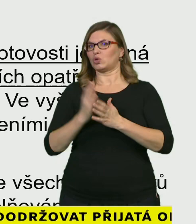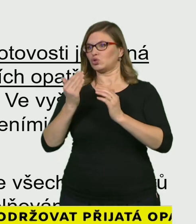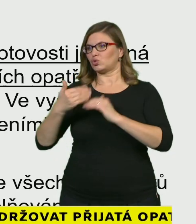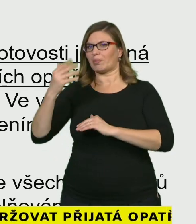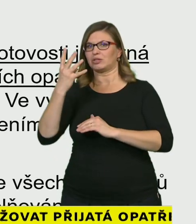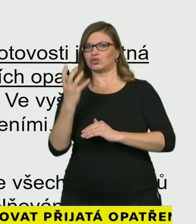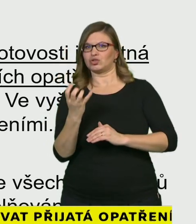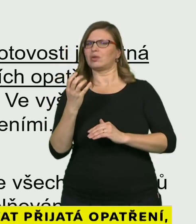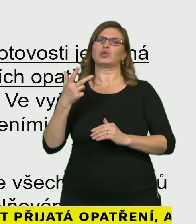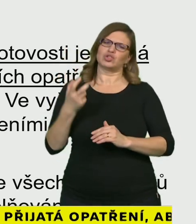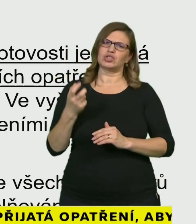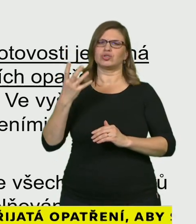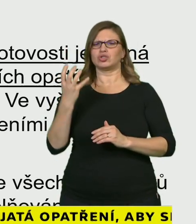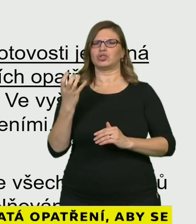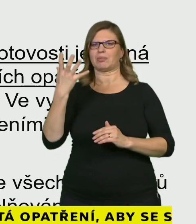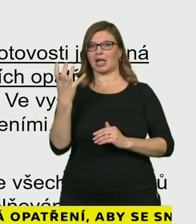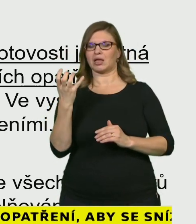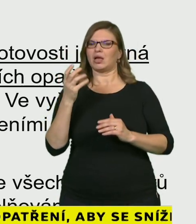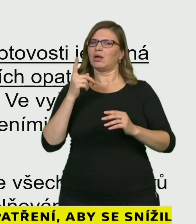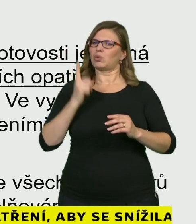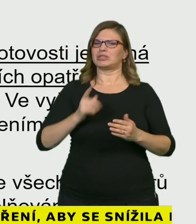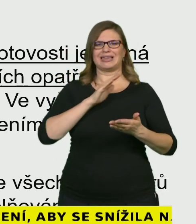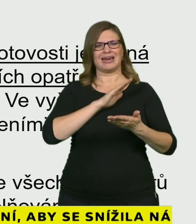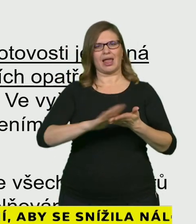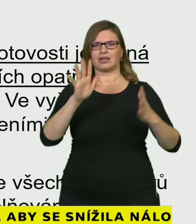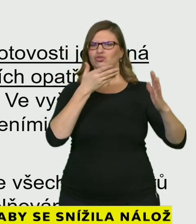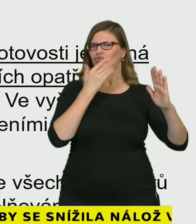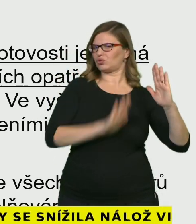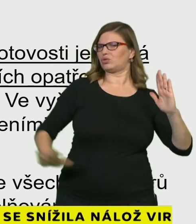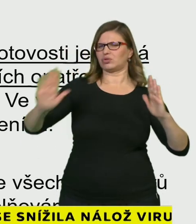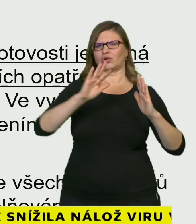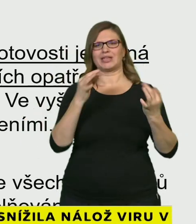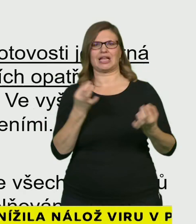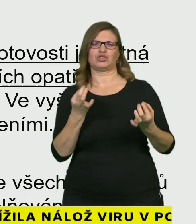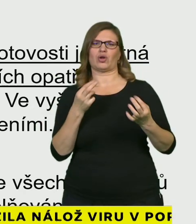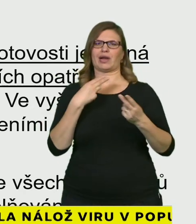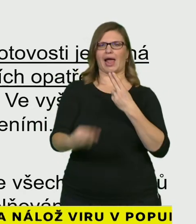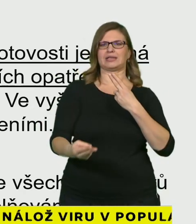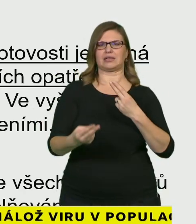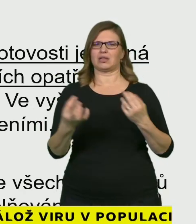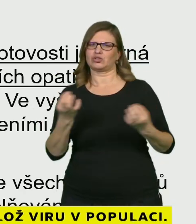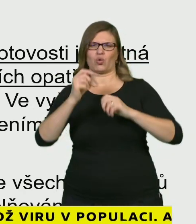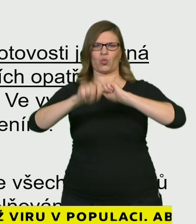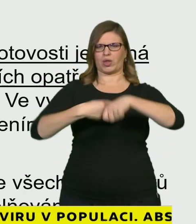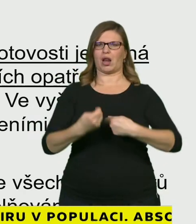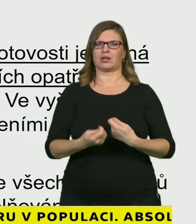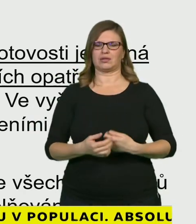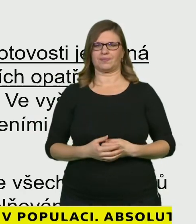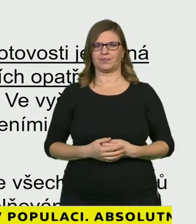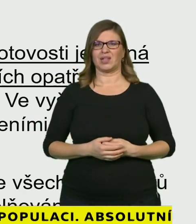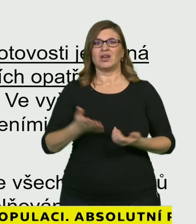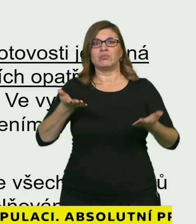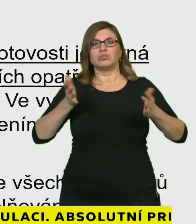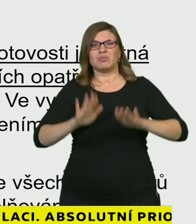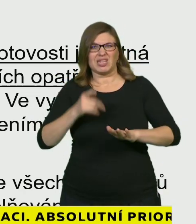nutná včasná reakce z celostátní působnost. Ve chvíli, kdy se něco děje špatně, musíme